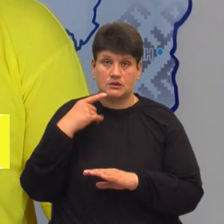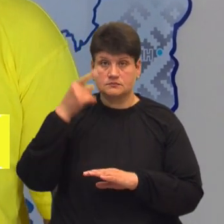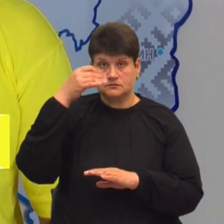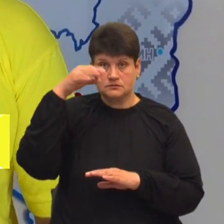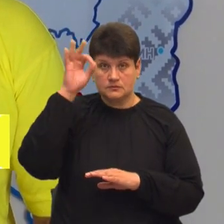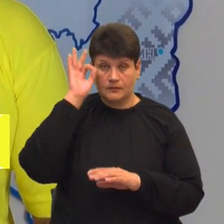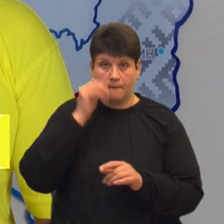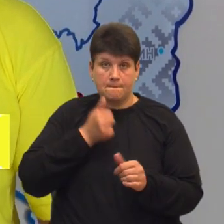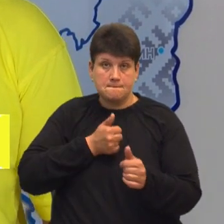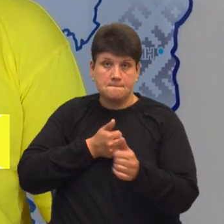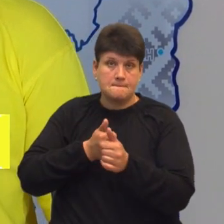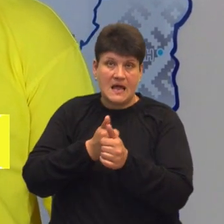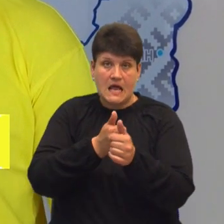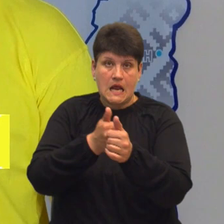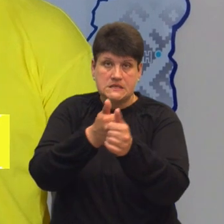переслідує